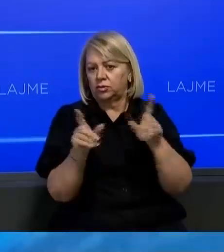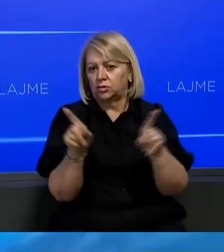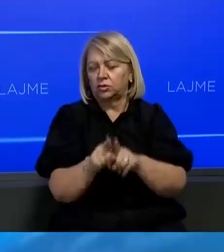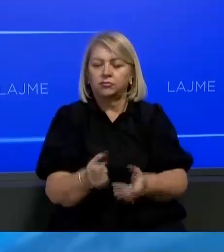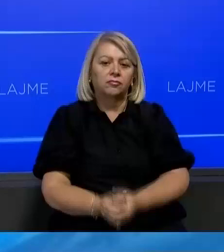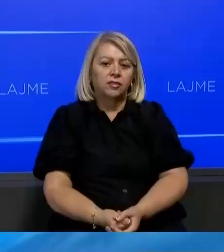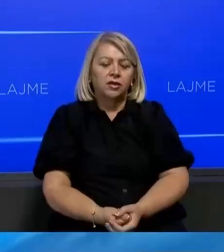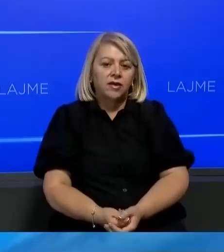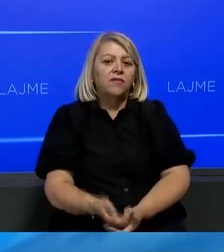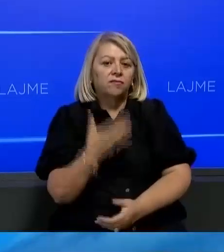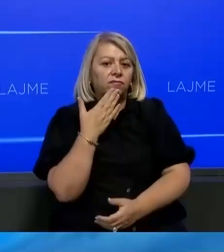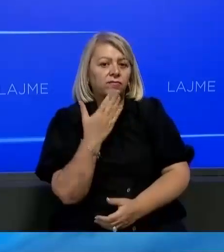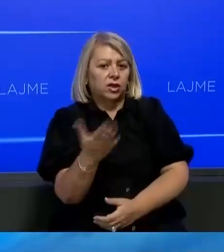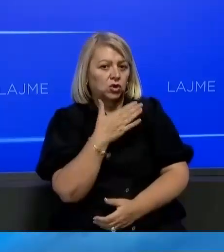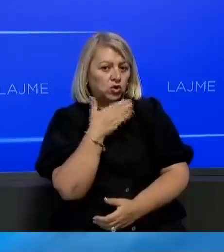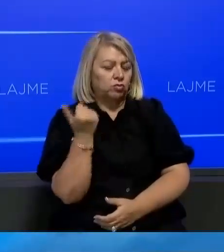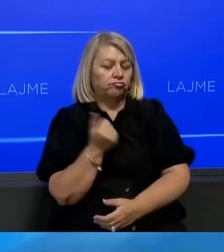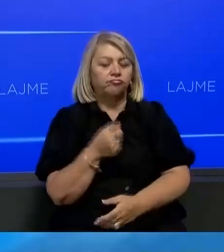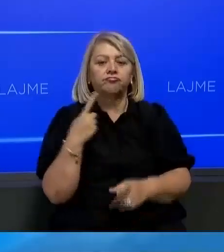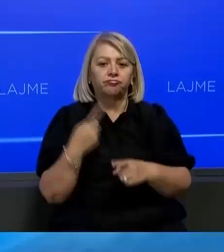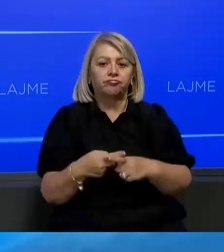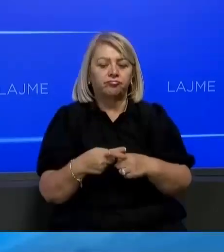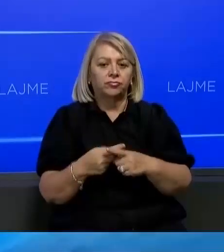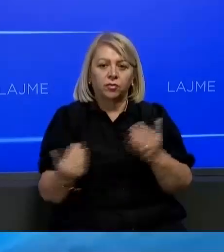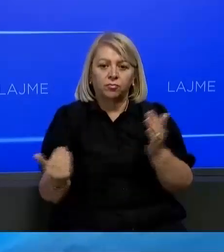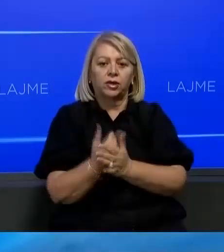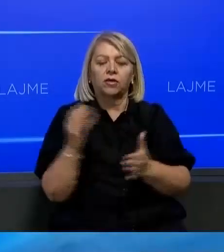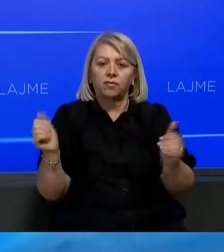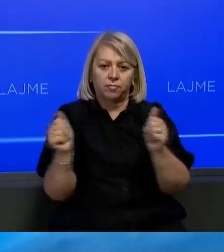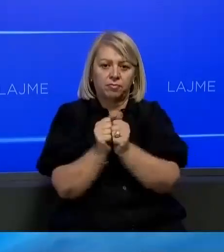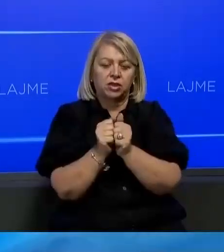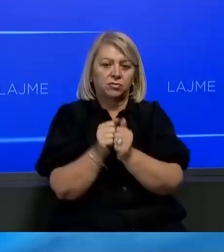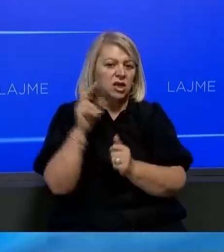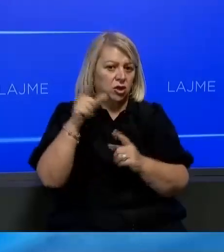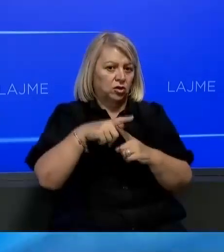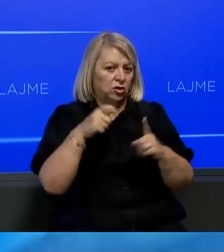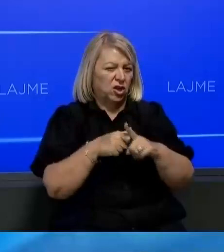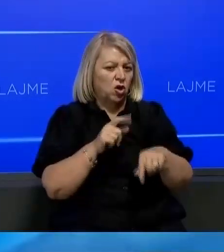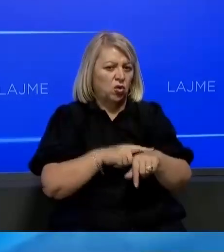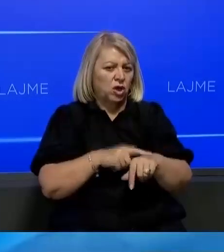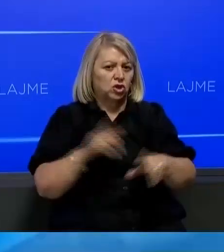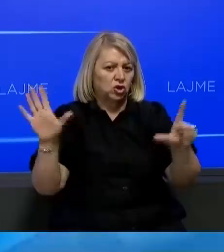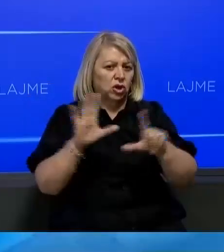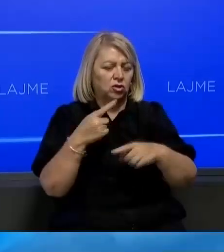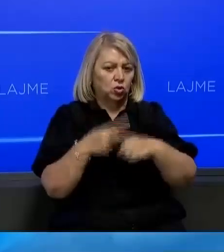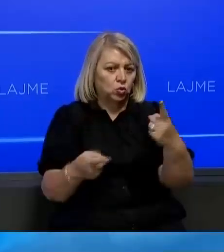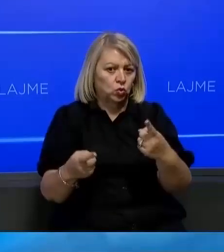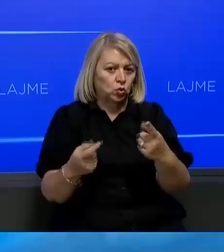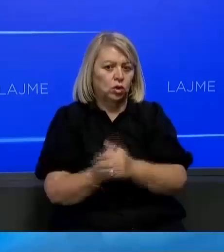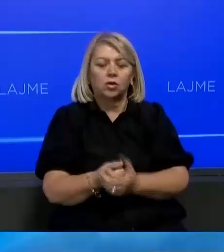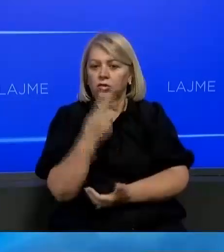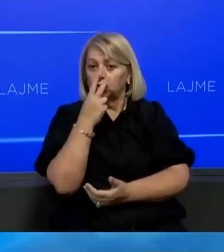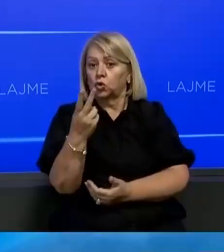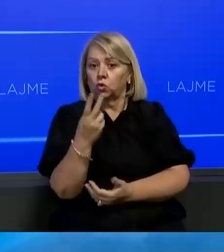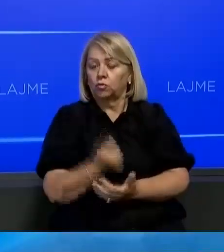Mirë Denion, unë të falenderoj sigurisht do t'jemi bashkë në RTK edhe në orën në të mdjete 30 dhe do të